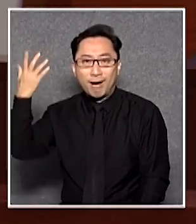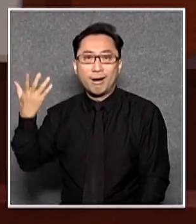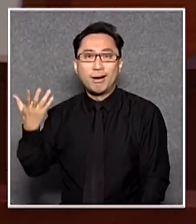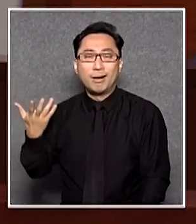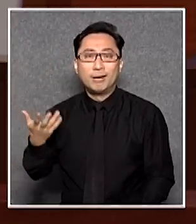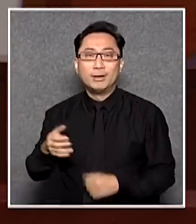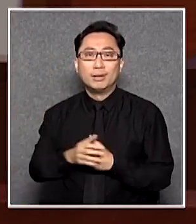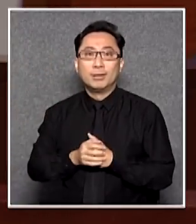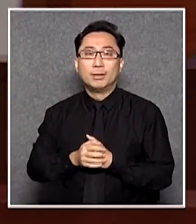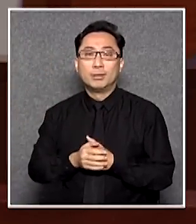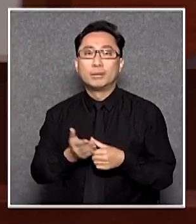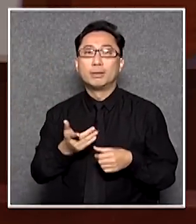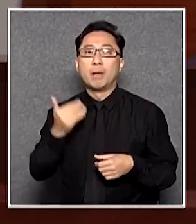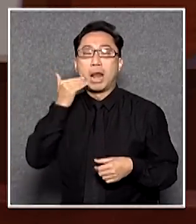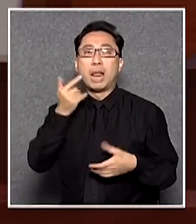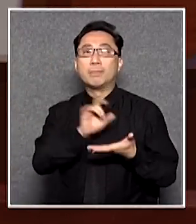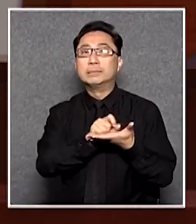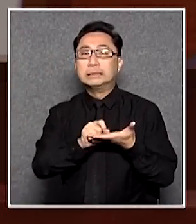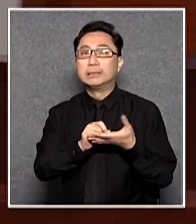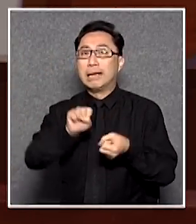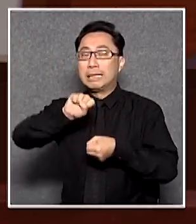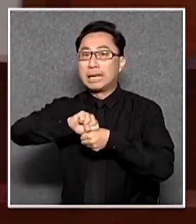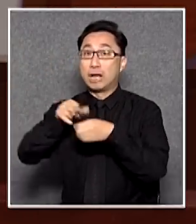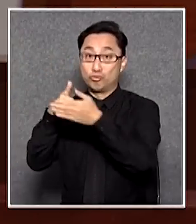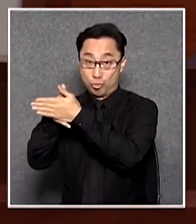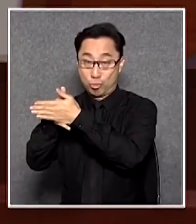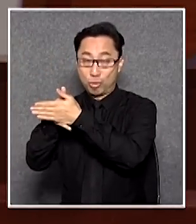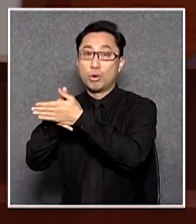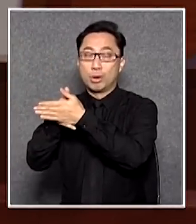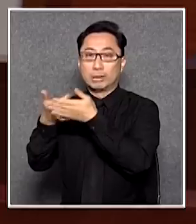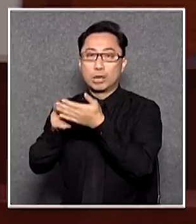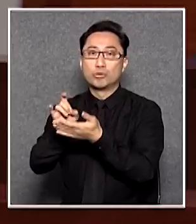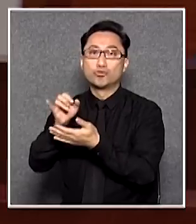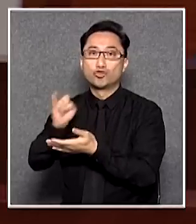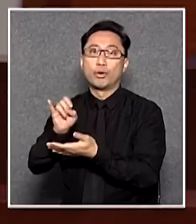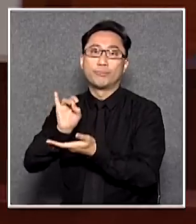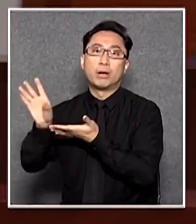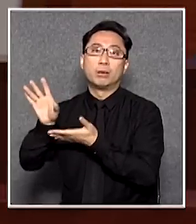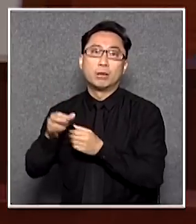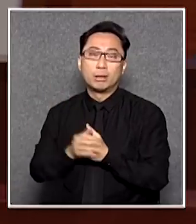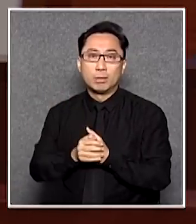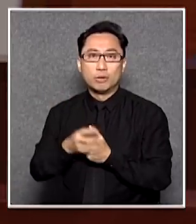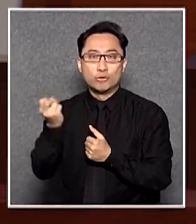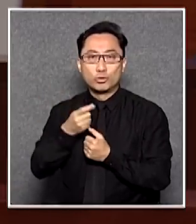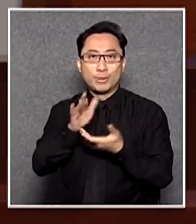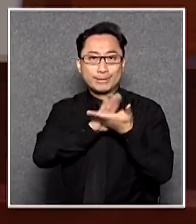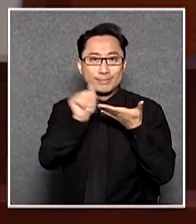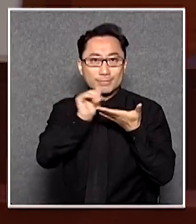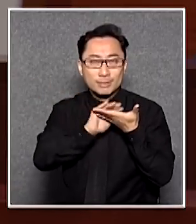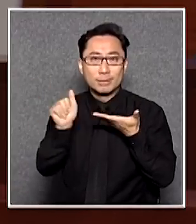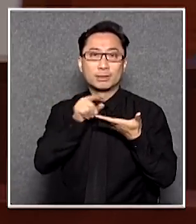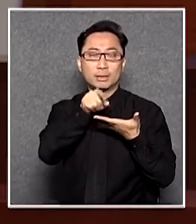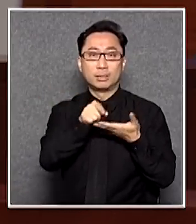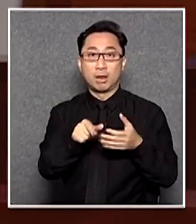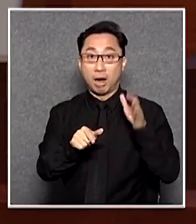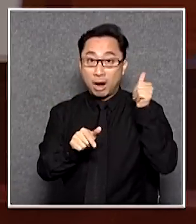當各位男子草案加入阻礙一詞就刪去罪行二致那又變相進一步將結證這個用詞的正面